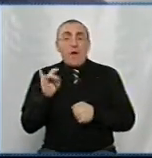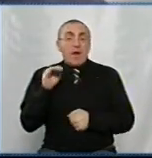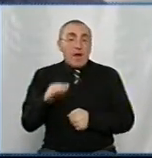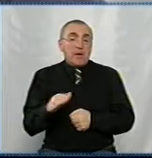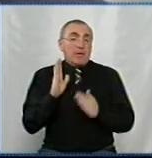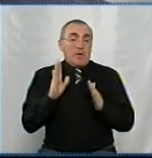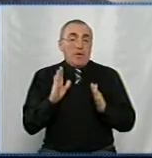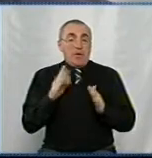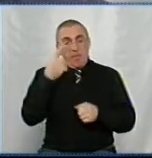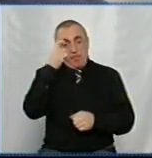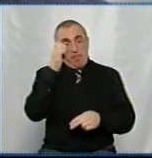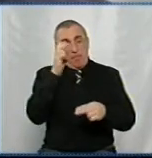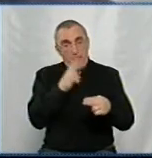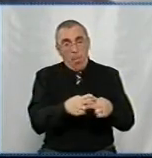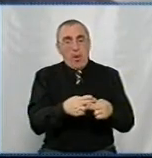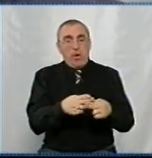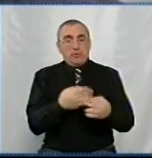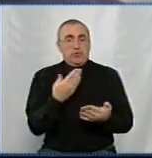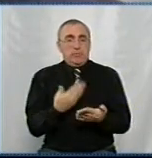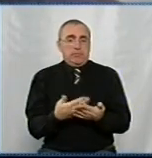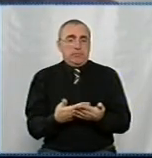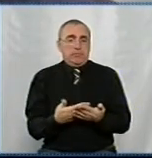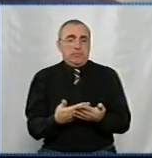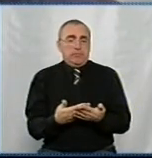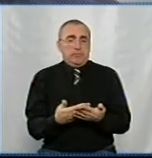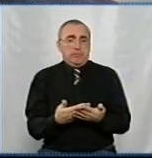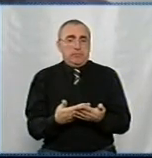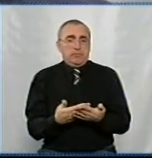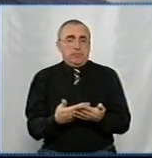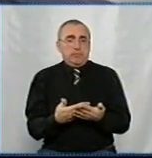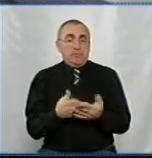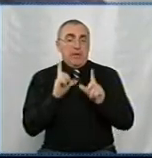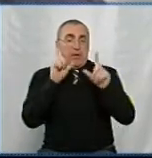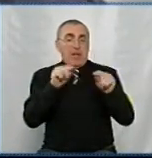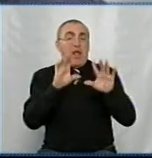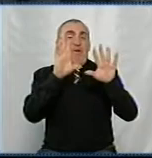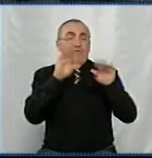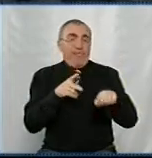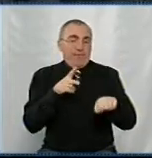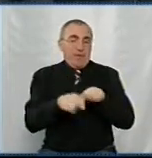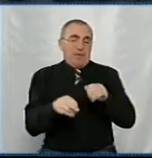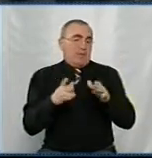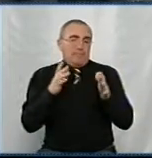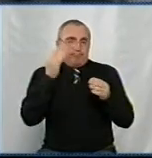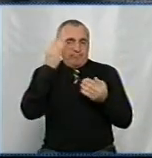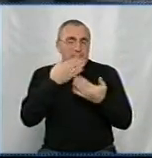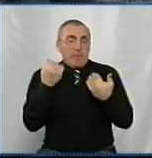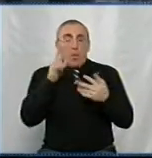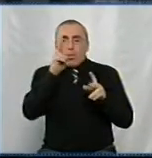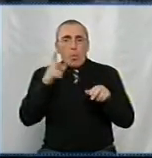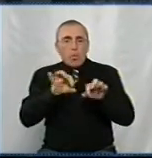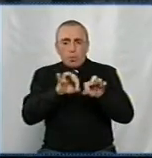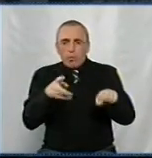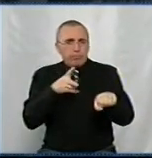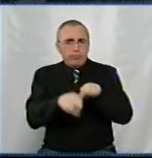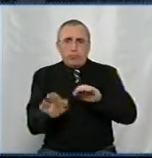крім як надати попередження і їхати на відключення, просто немає. Труби людям ніхто не ріже, пояснює